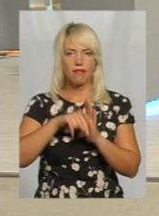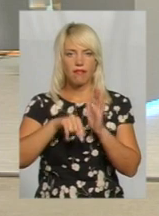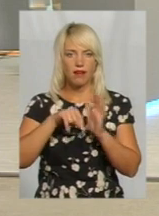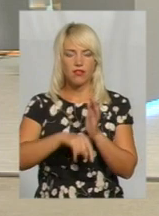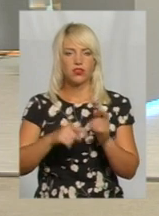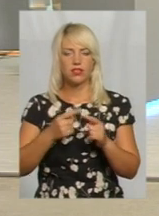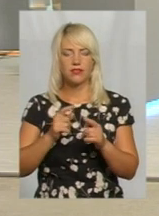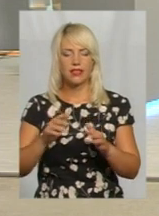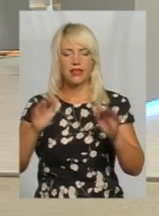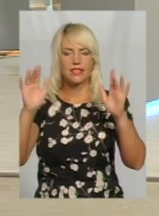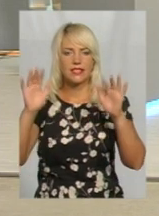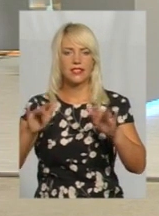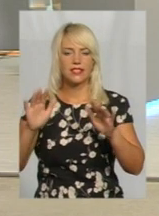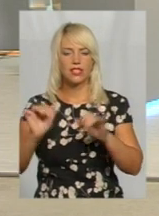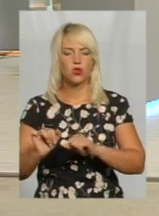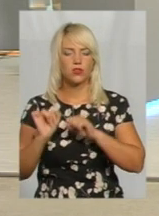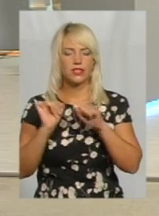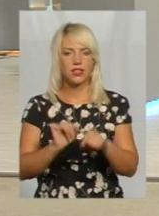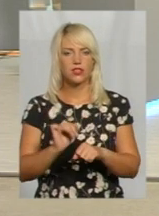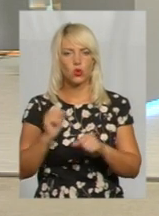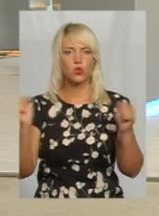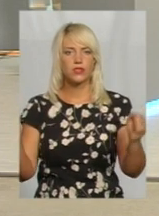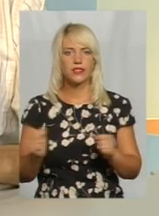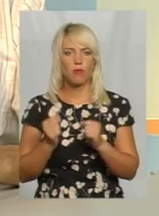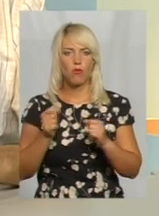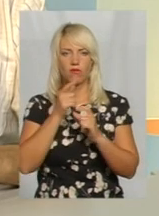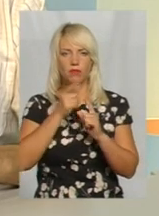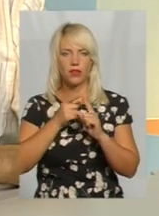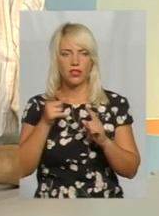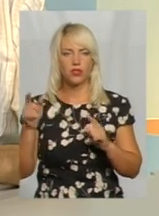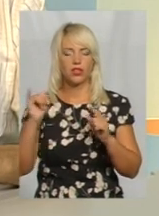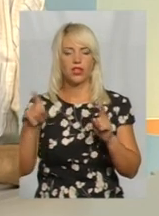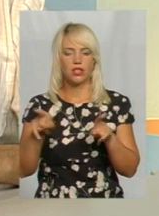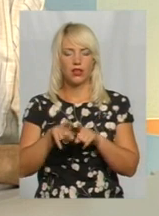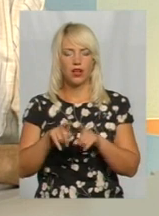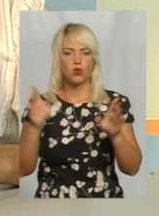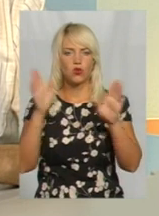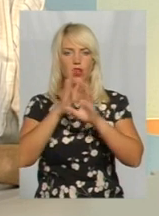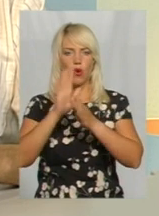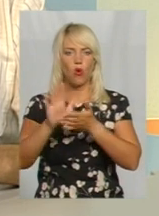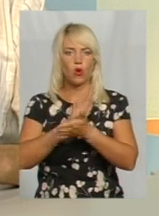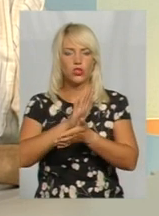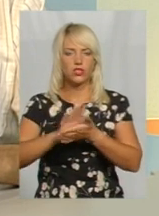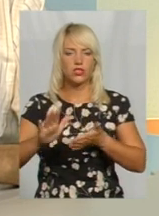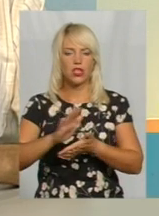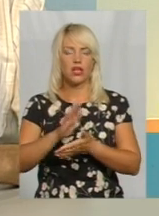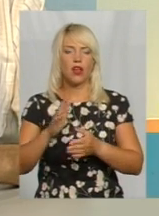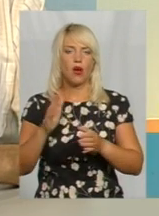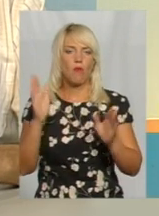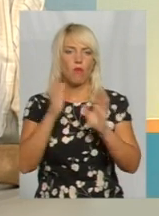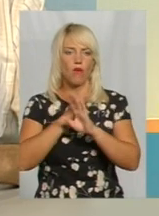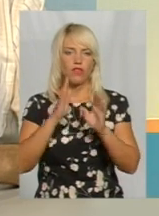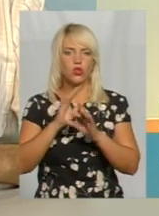снігозахист в зимовий період, ну, також і екологічне очищення повітря, також шумозахист